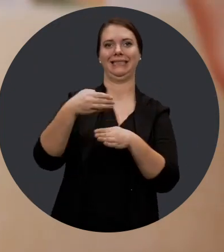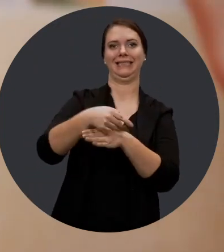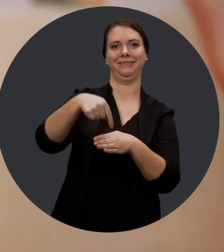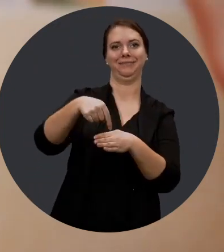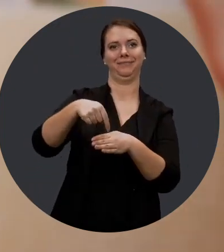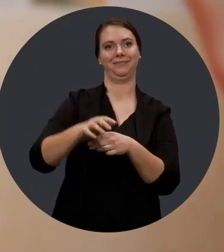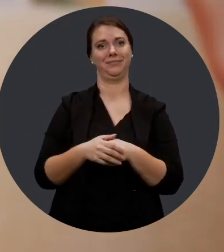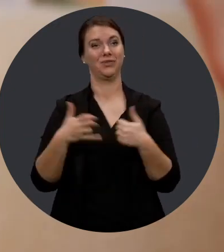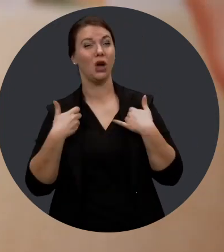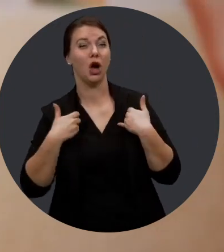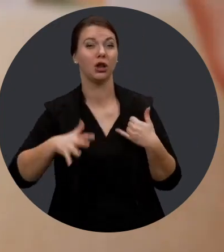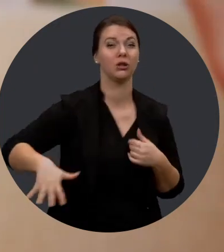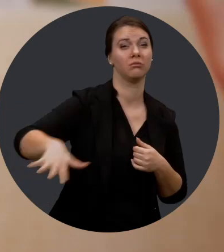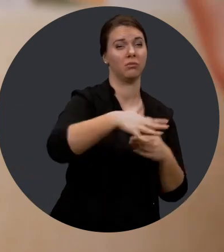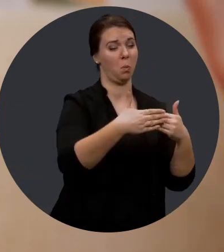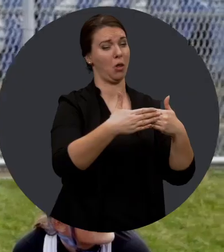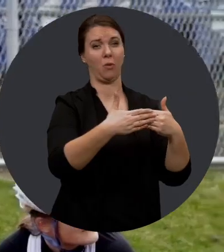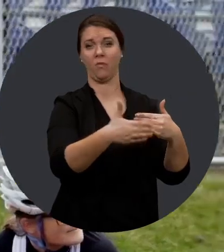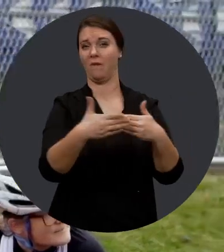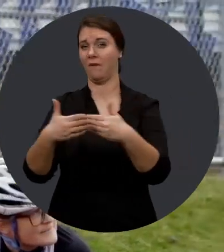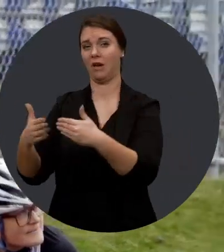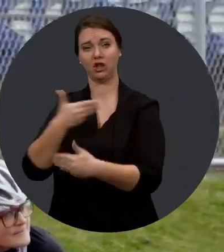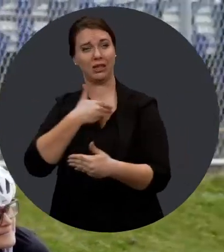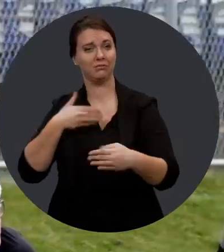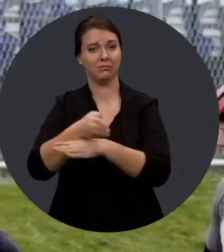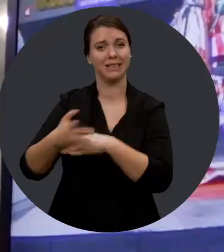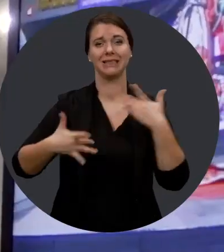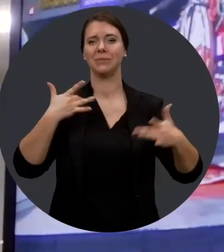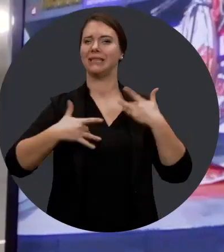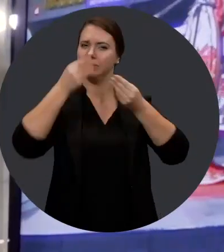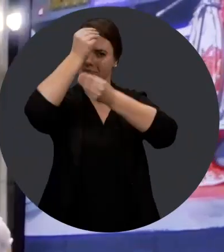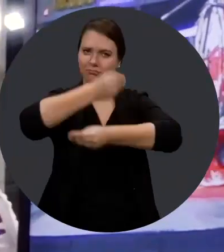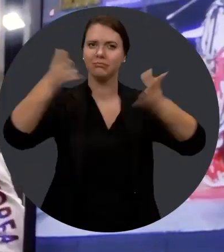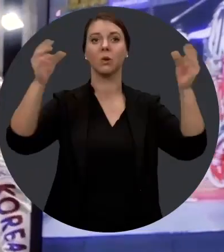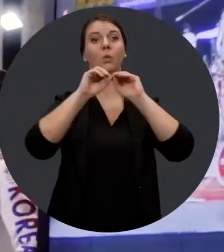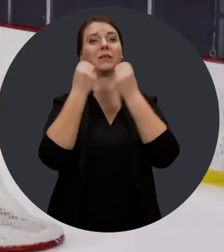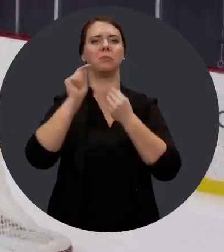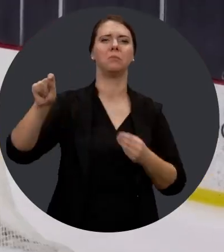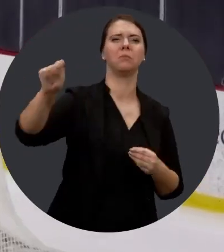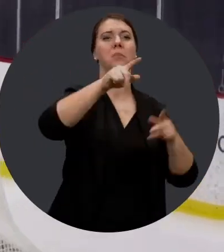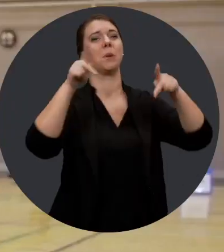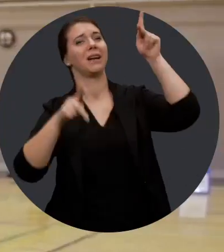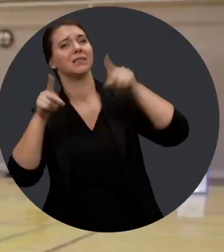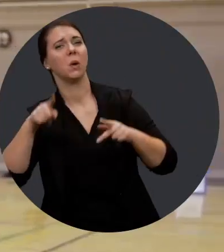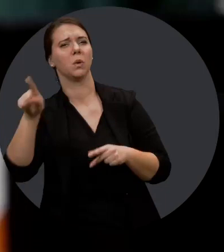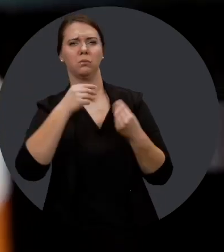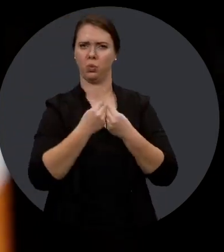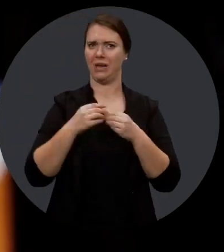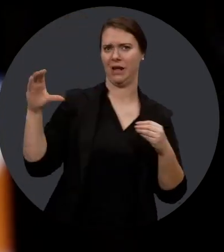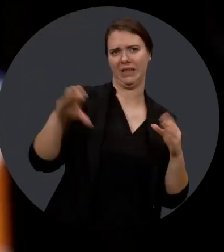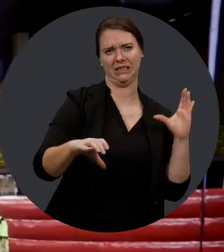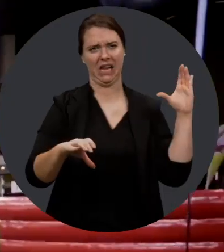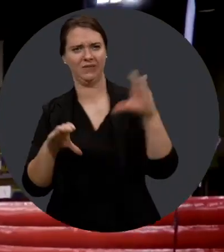le loisir l'importance de l'accessibilité. Ça a ouvert des portes à des jeunes, mais aussi à sensibiliser l'ensemble des